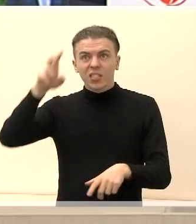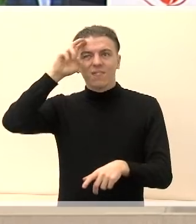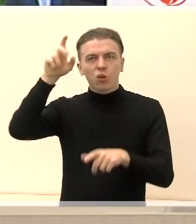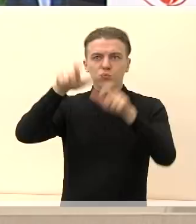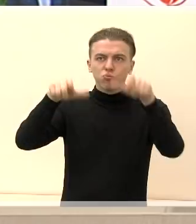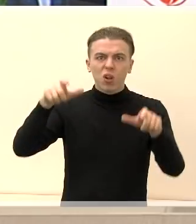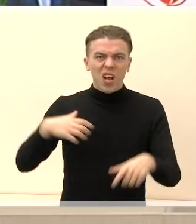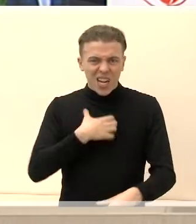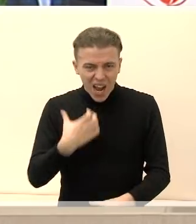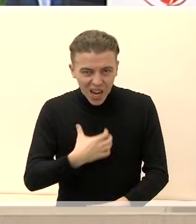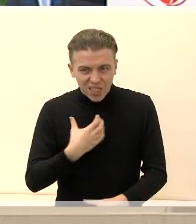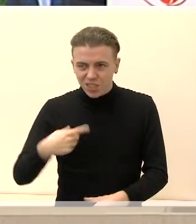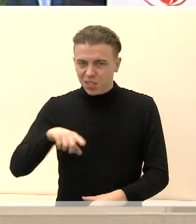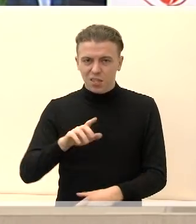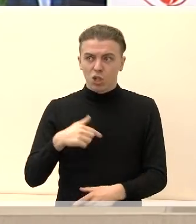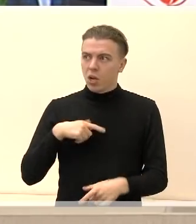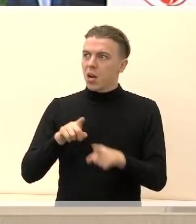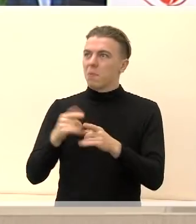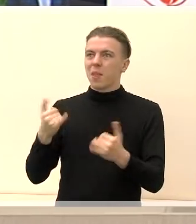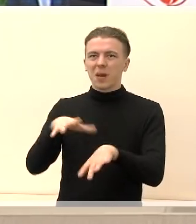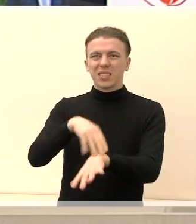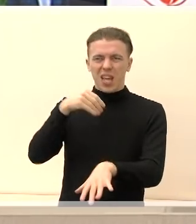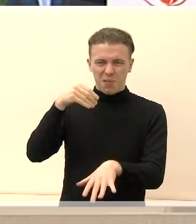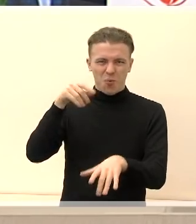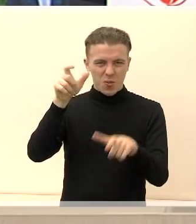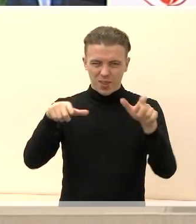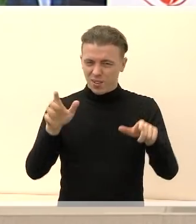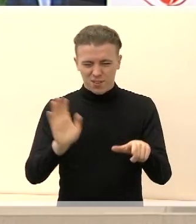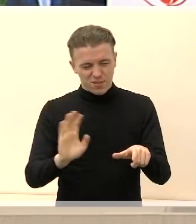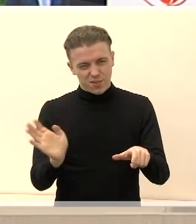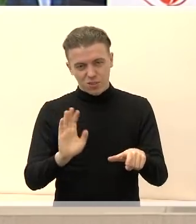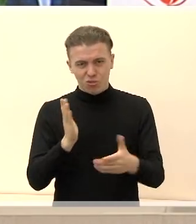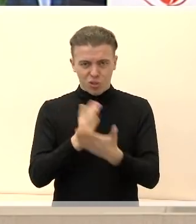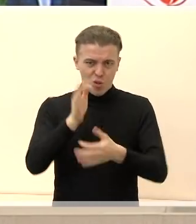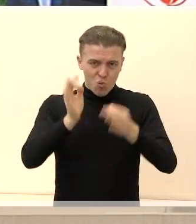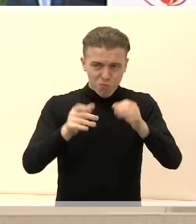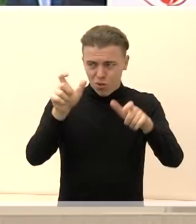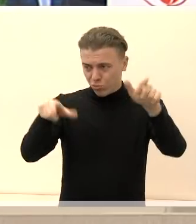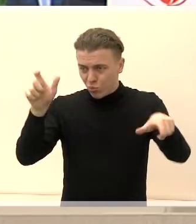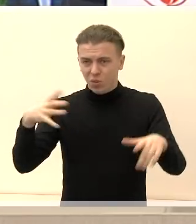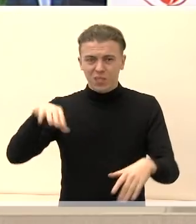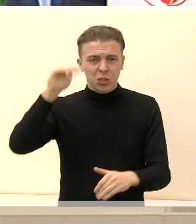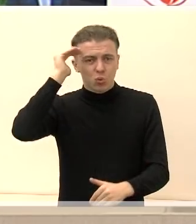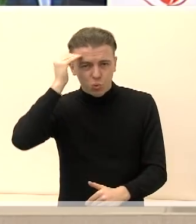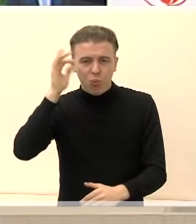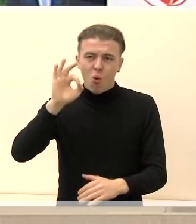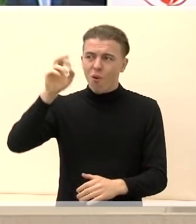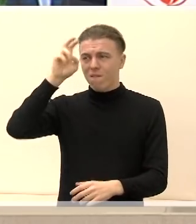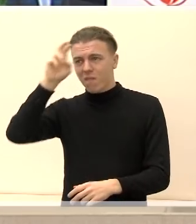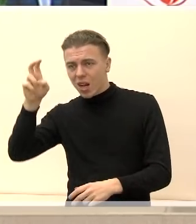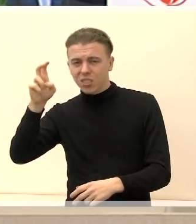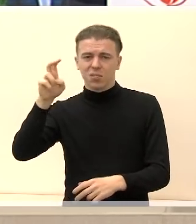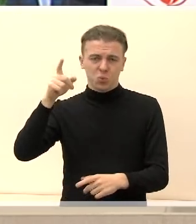gazdinantis, kaip mūsų Seimo nariai čia vieto rinkti. Yra normalų žmonės, kurie rūpinasi valstybę ir supranta visus valstybės